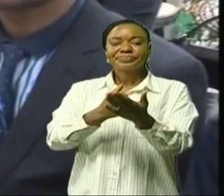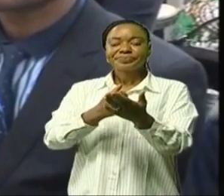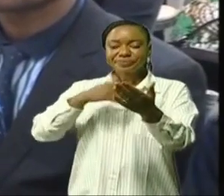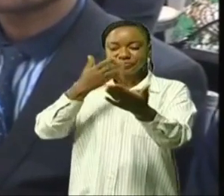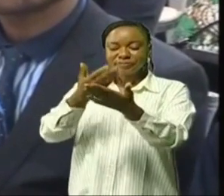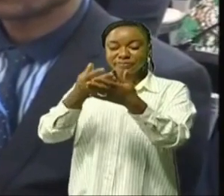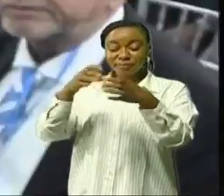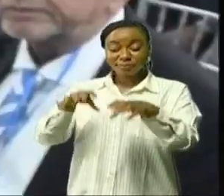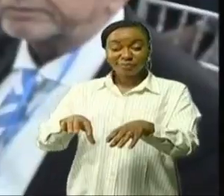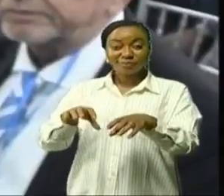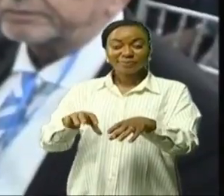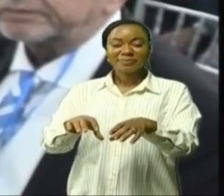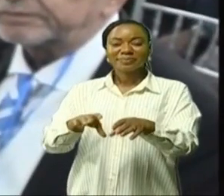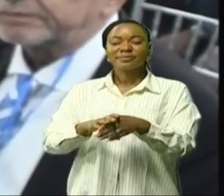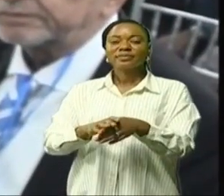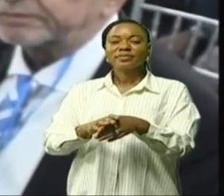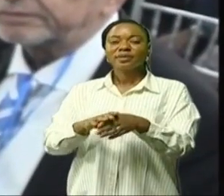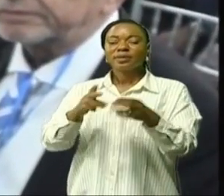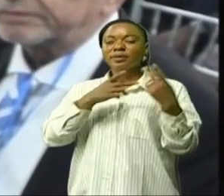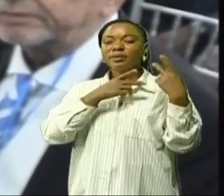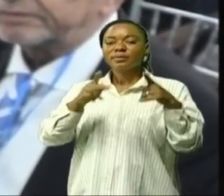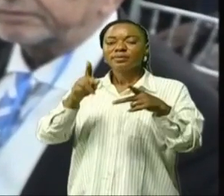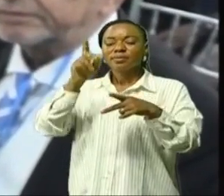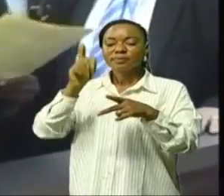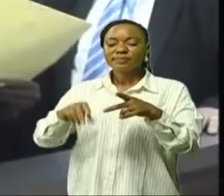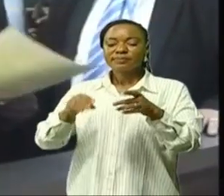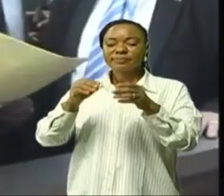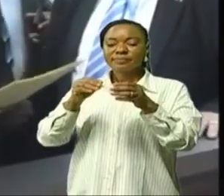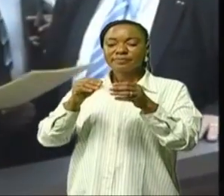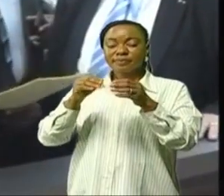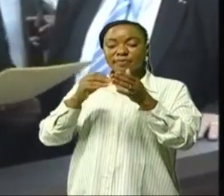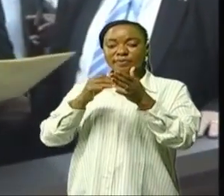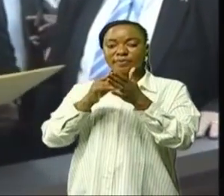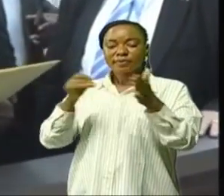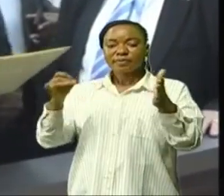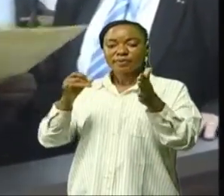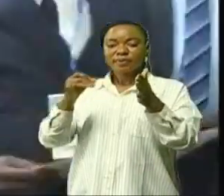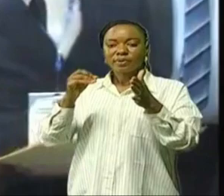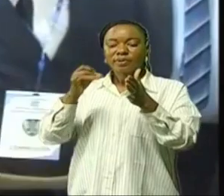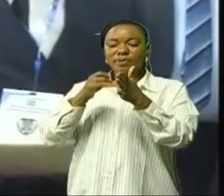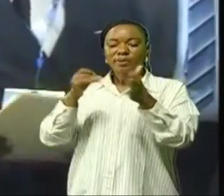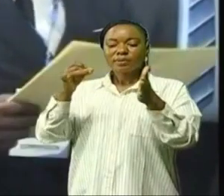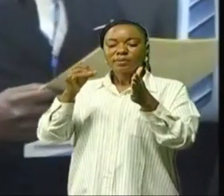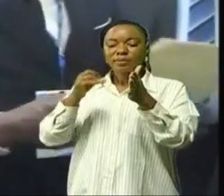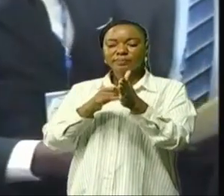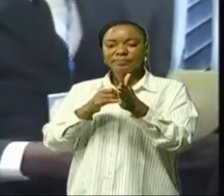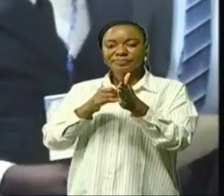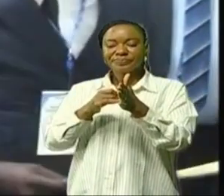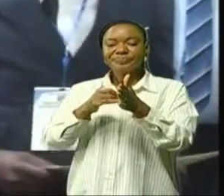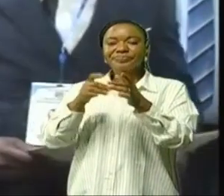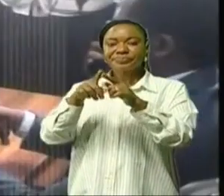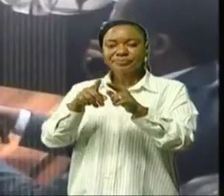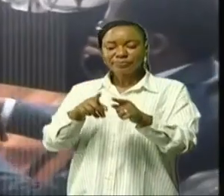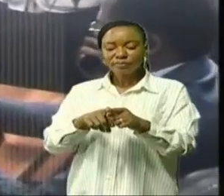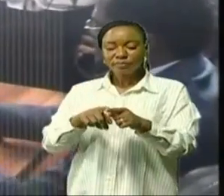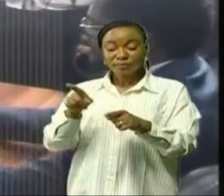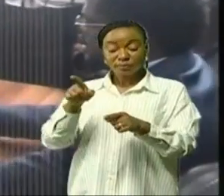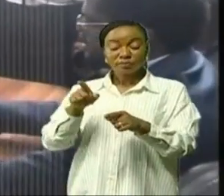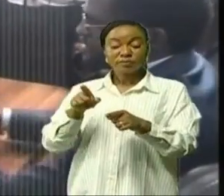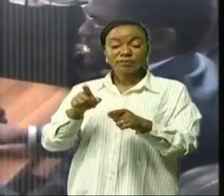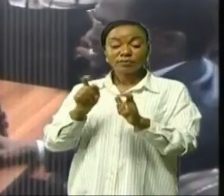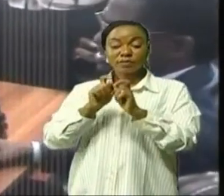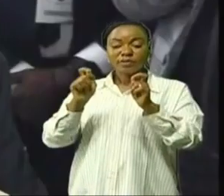depuis 1958 Patrick Clair s'est fait identifier parmi les premiers récurrents je suis très content que l